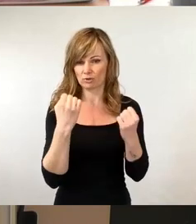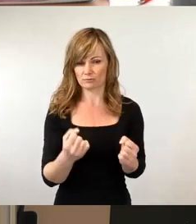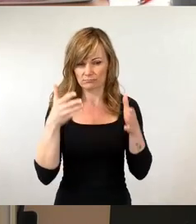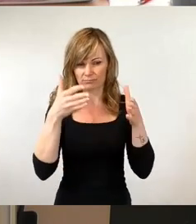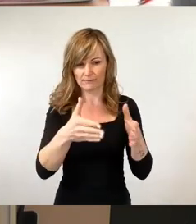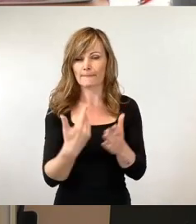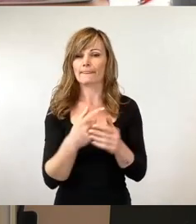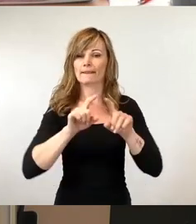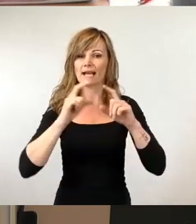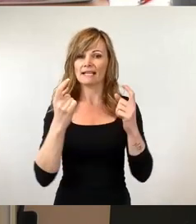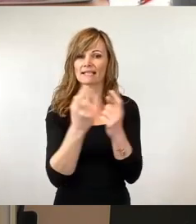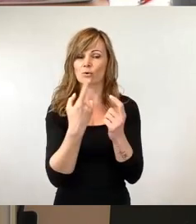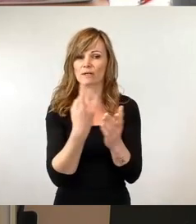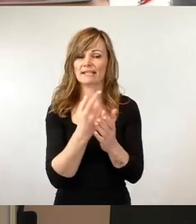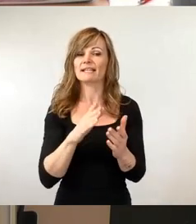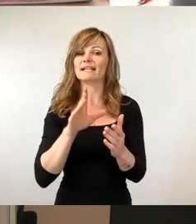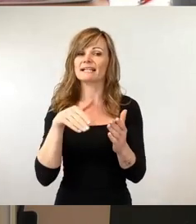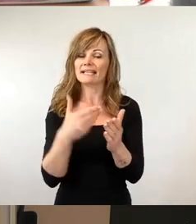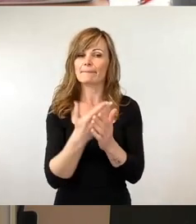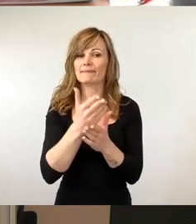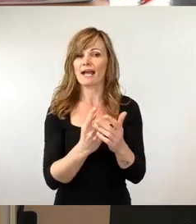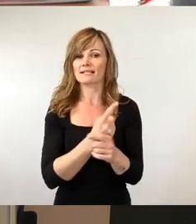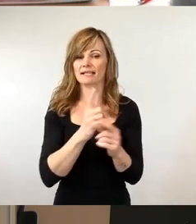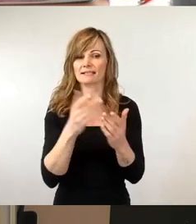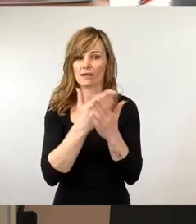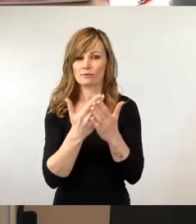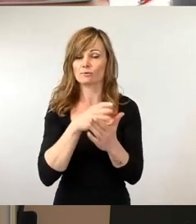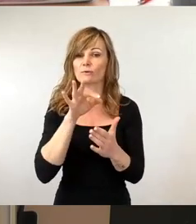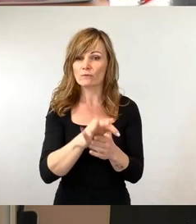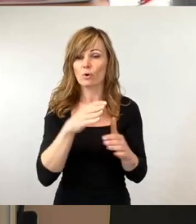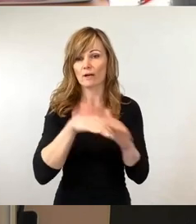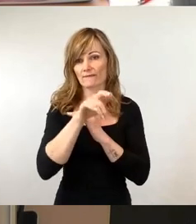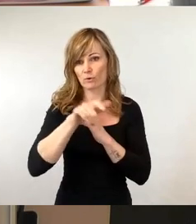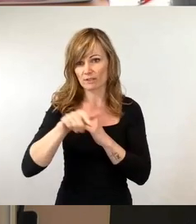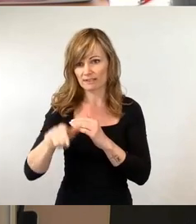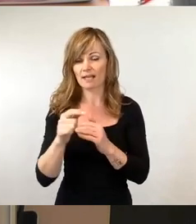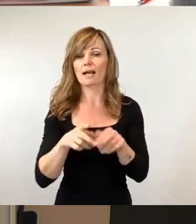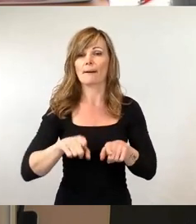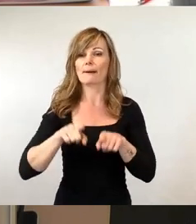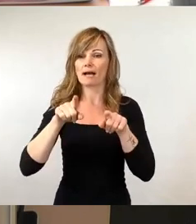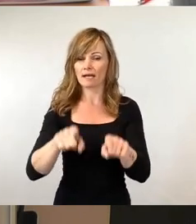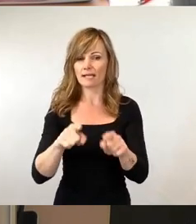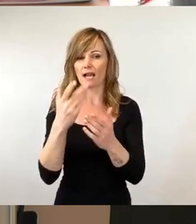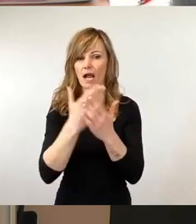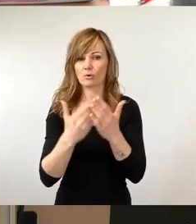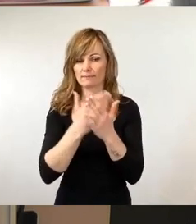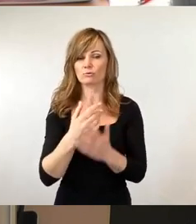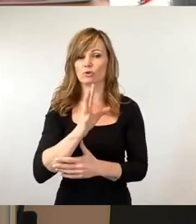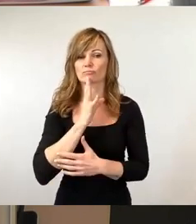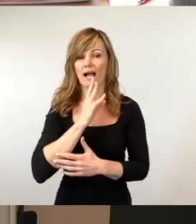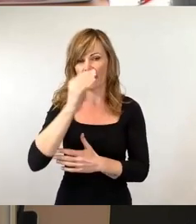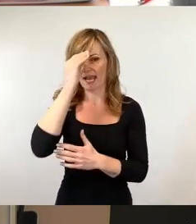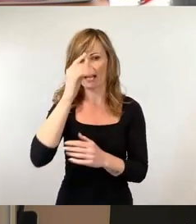Teilzeitausbildung für Geflüchtete geben kann, um parallel zur Ausbildung die Sprache zu erlernen und den Spracherwerb zu organisieren.